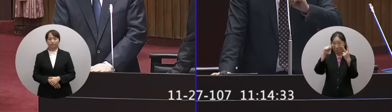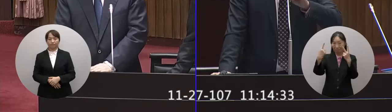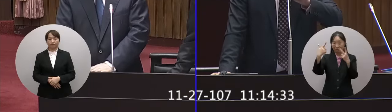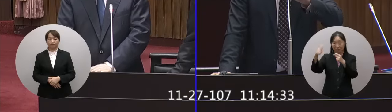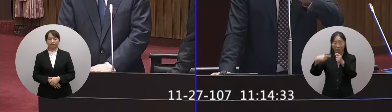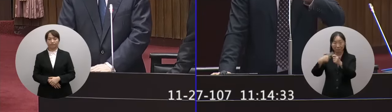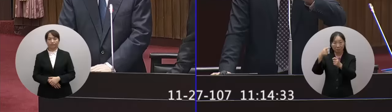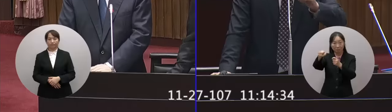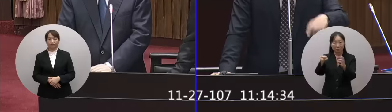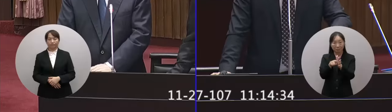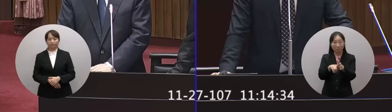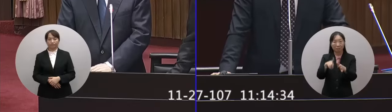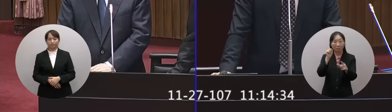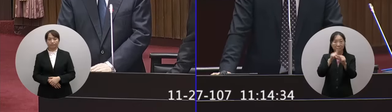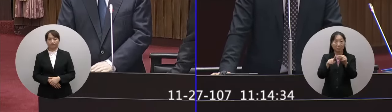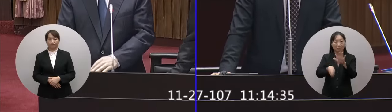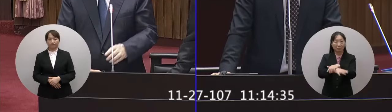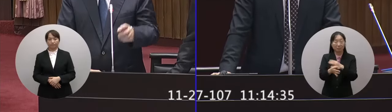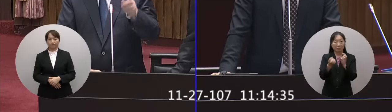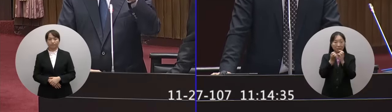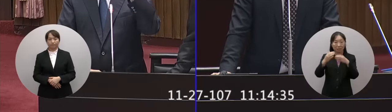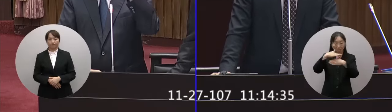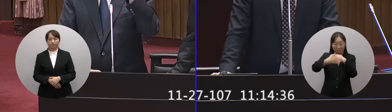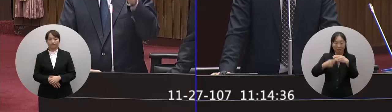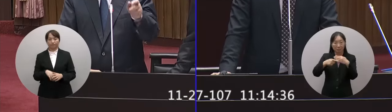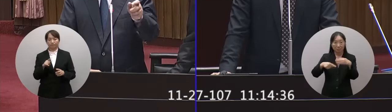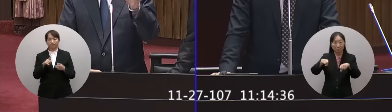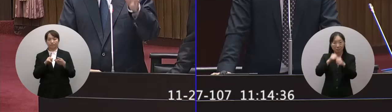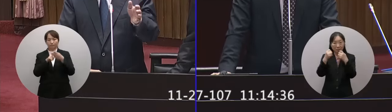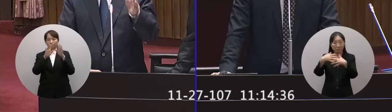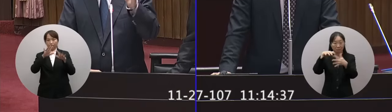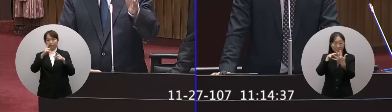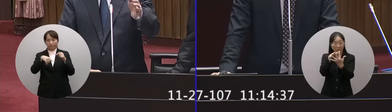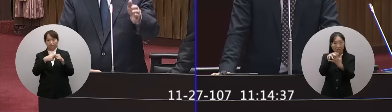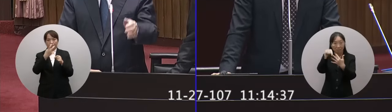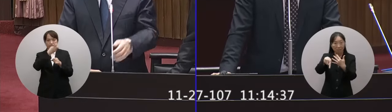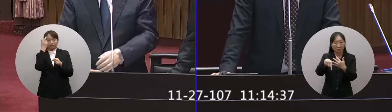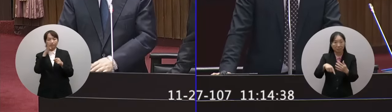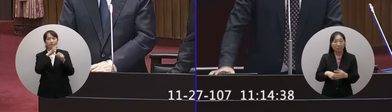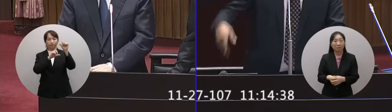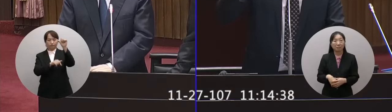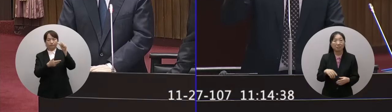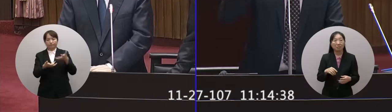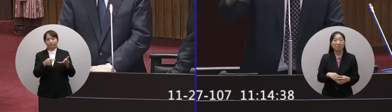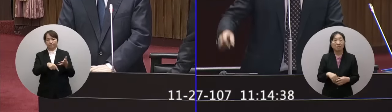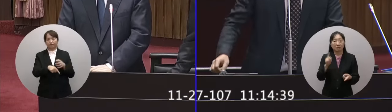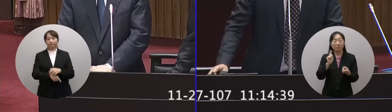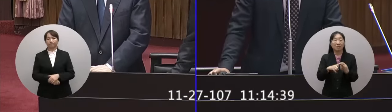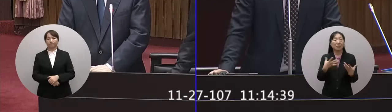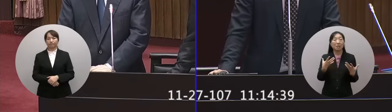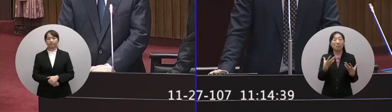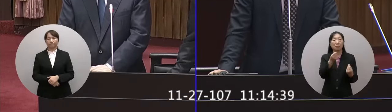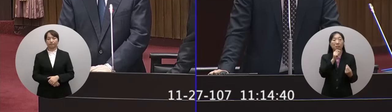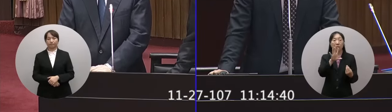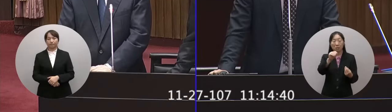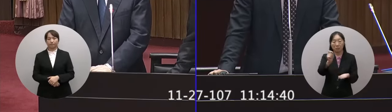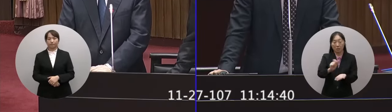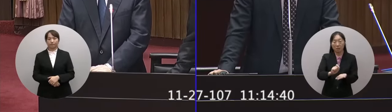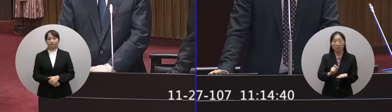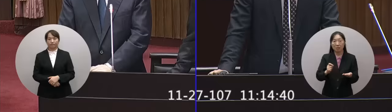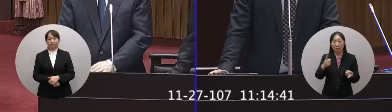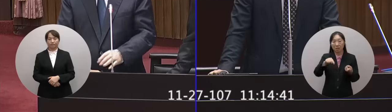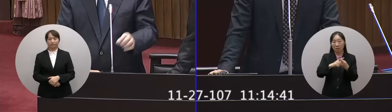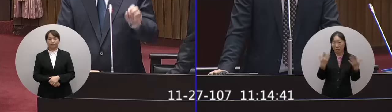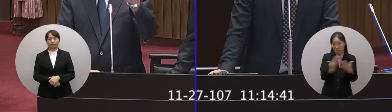中空思謀故造處方棒漏氣嗎有嗎有嗎在今年的5月就發生對嘛齁你有寫說該換沒有換嗎